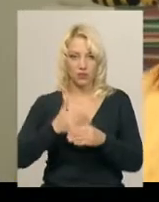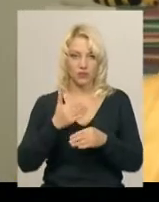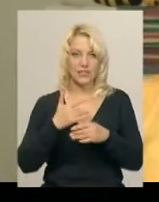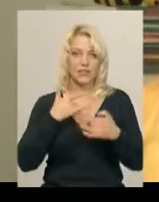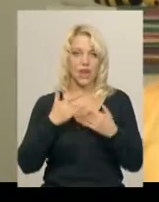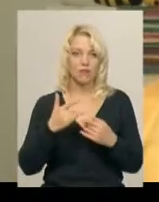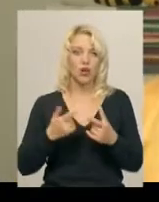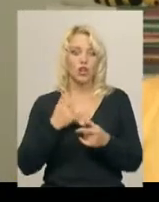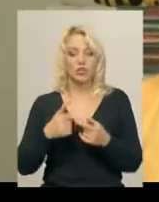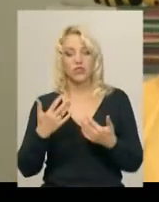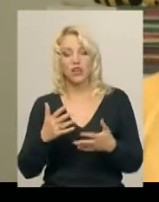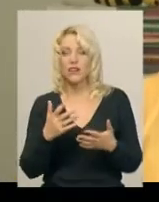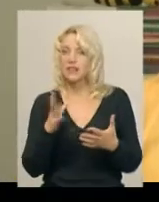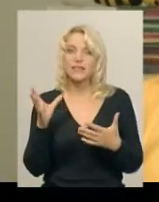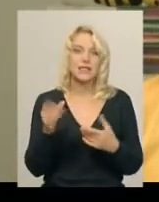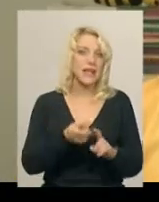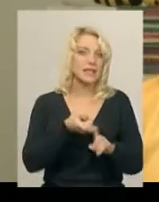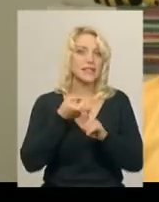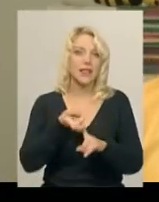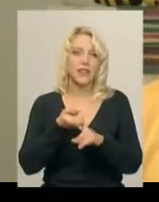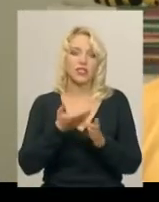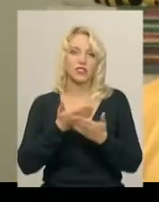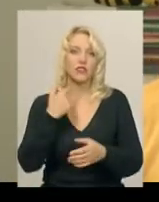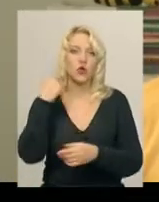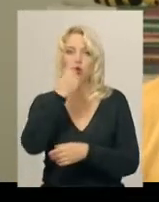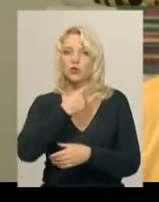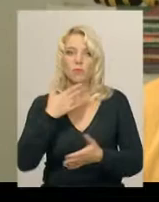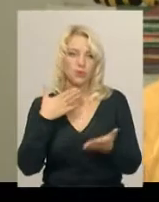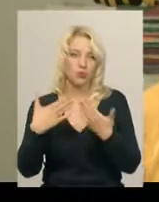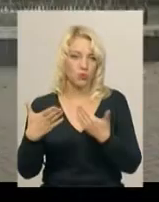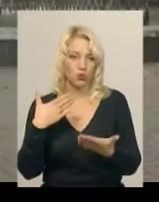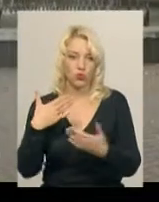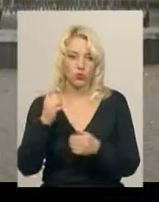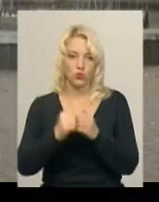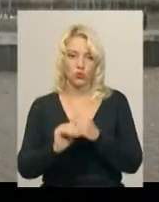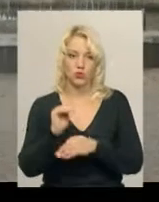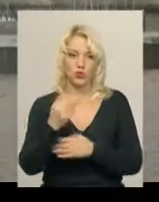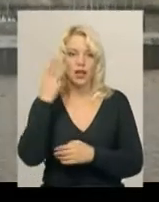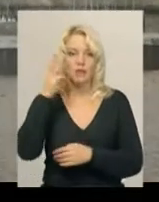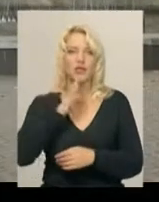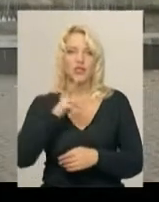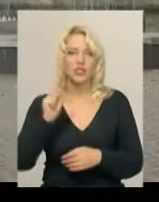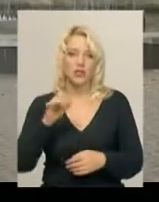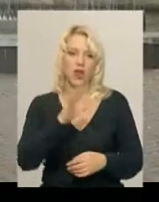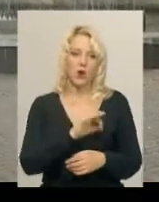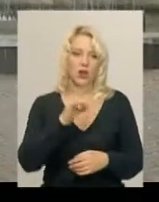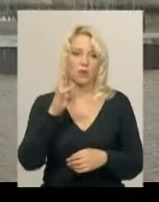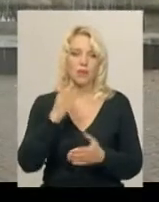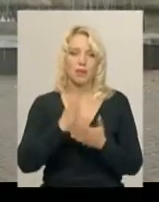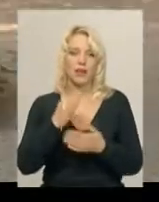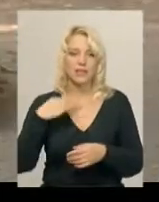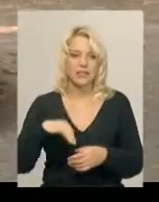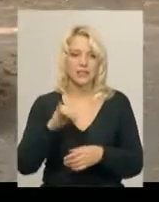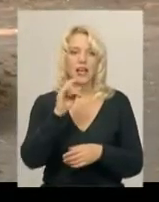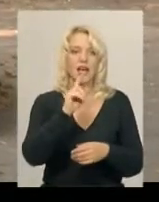і вона вже в нашій виставі. Це просто особистий підхід до кожної дитини. Хмельничанка Ольга Романішина має сина. Зараз йому один